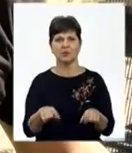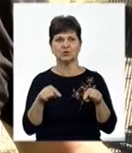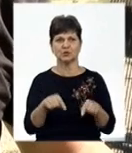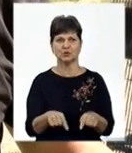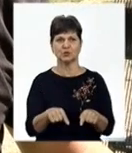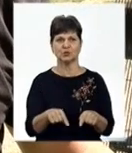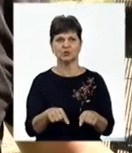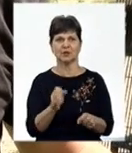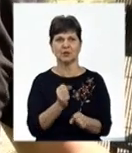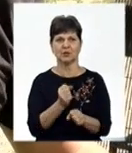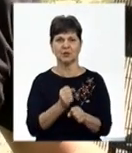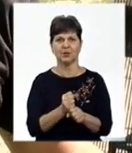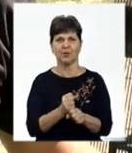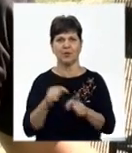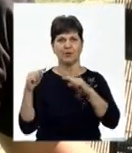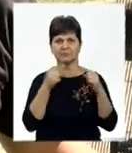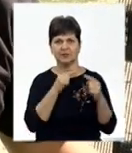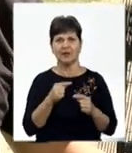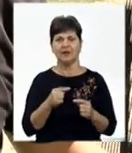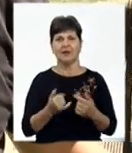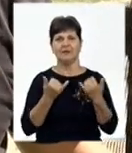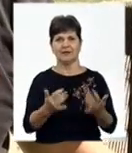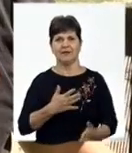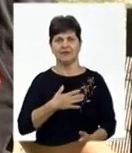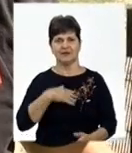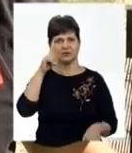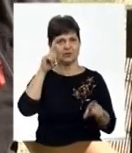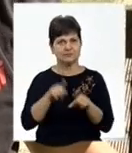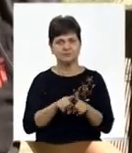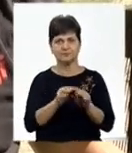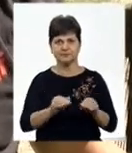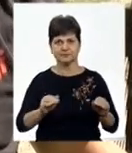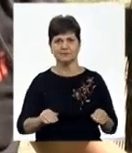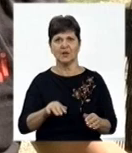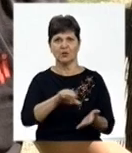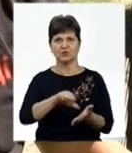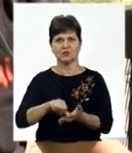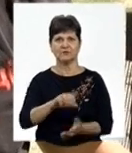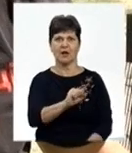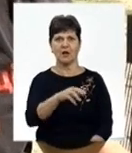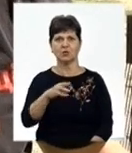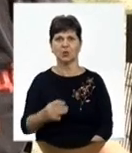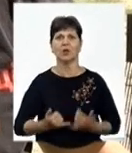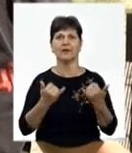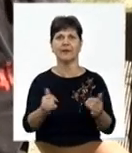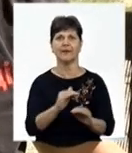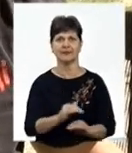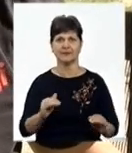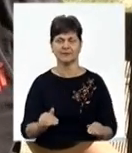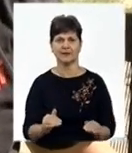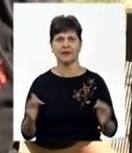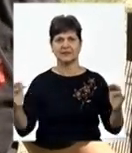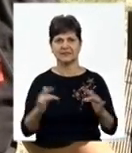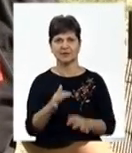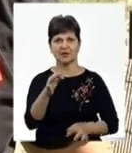робимо пікнік для наших дітей, наших побратимів, для учасників ОТО, забрати їх на природу,